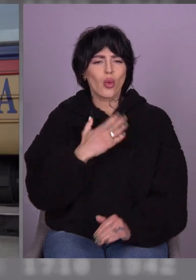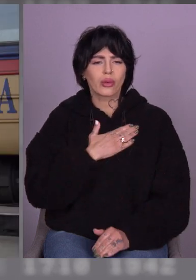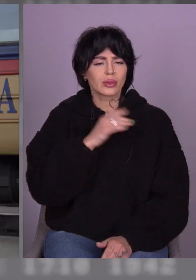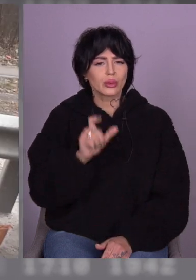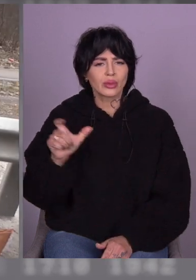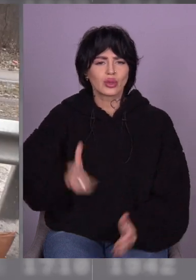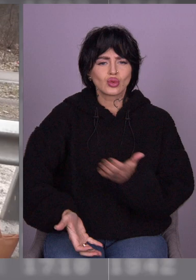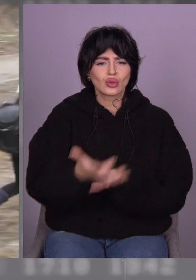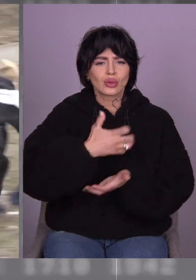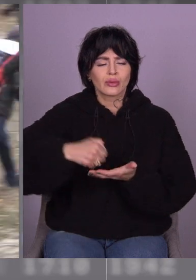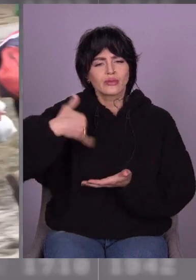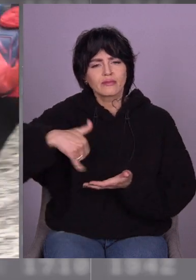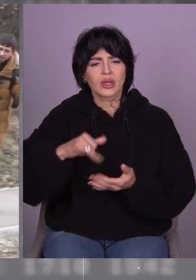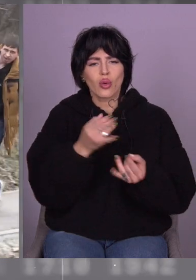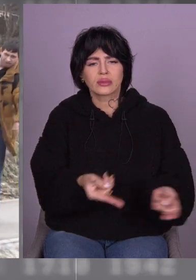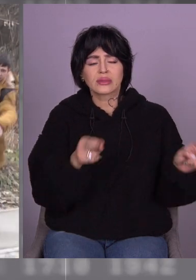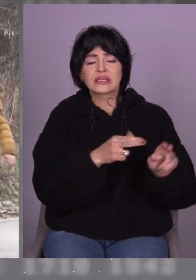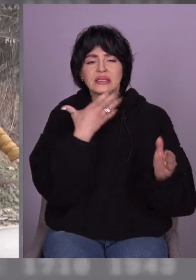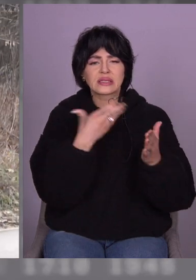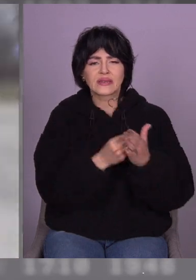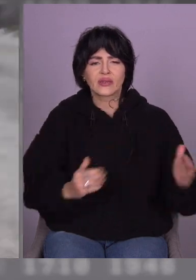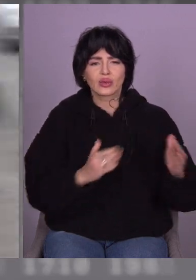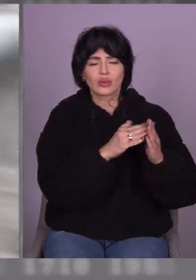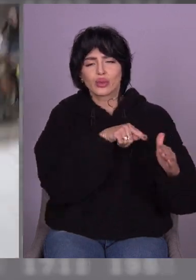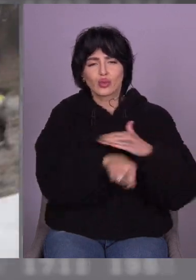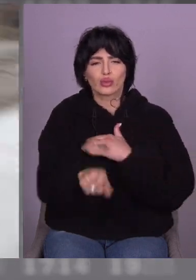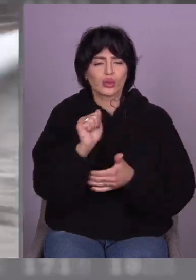збирали валізи та полишали власні оселі, тікаючи від війни.